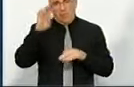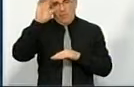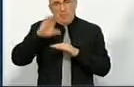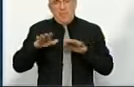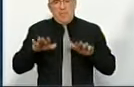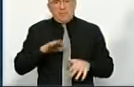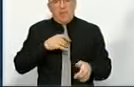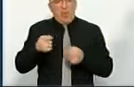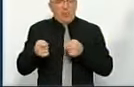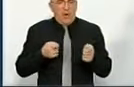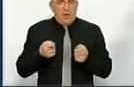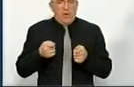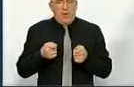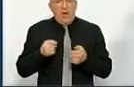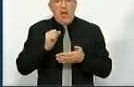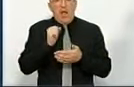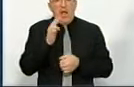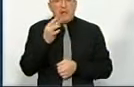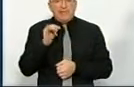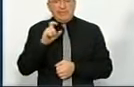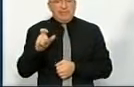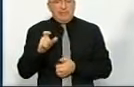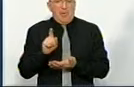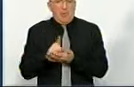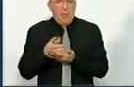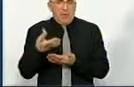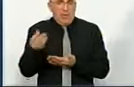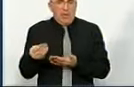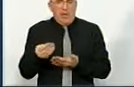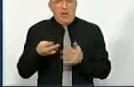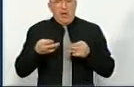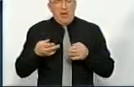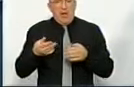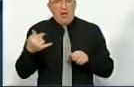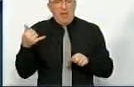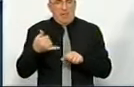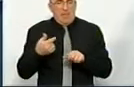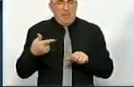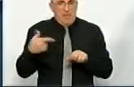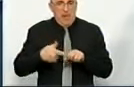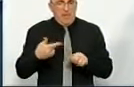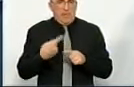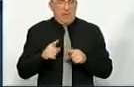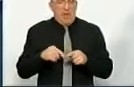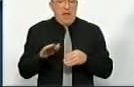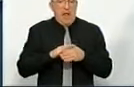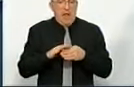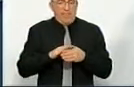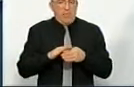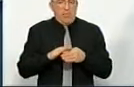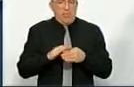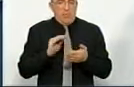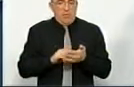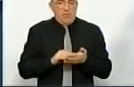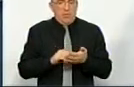місцевого самоврядування, акцизного податку. Це наш найбільший успіх, я як автор цих трьох. Вже наразі